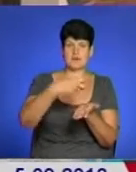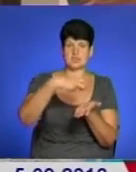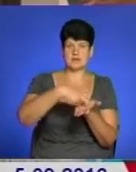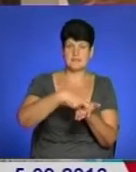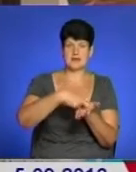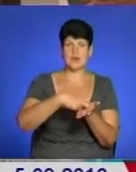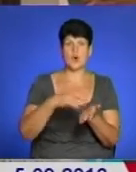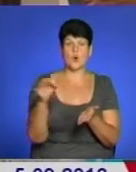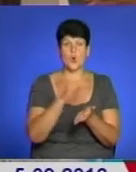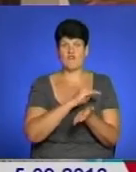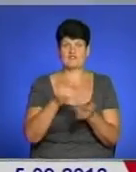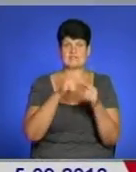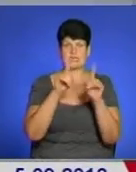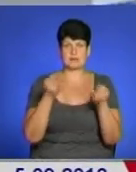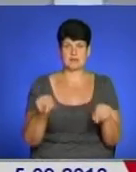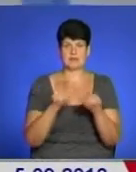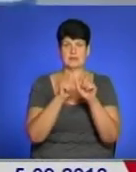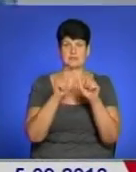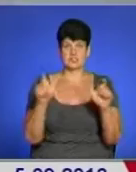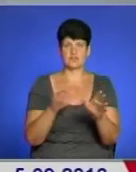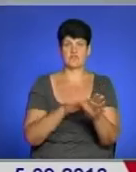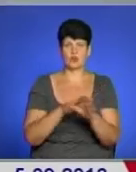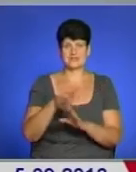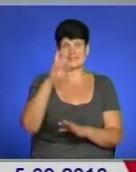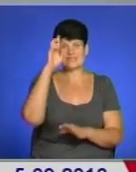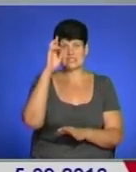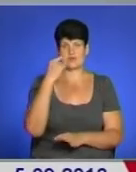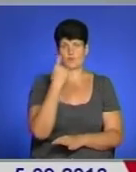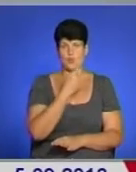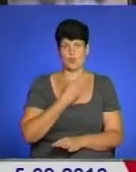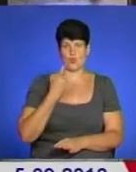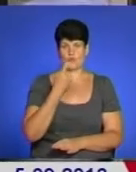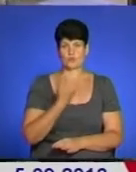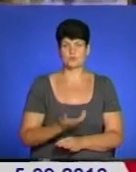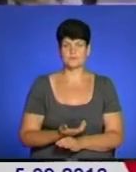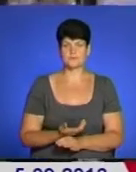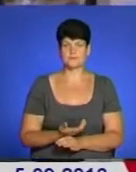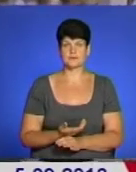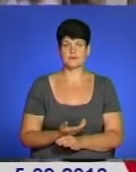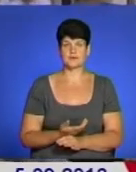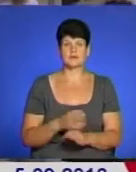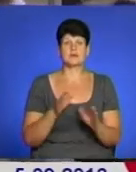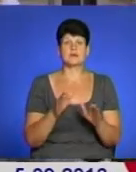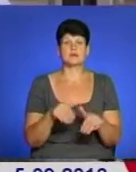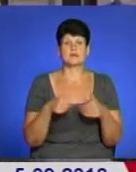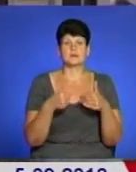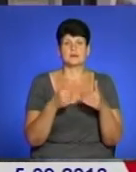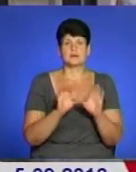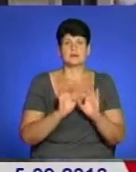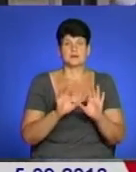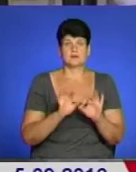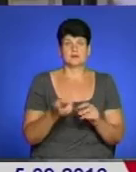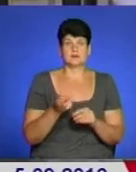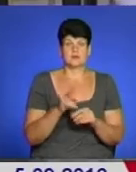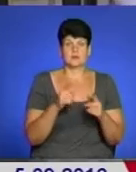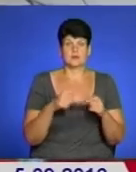офіційних бланках і табличках виконуються державною мовою. За коментарем ми звернулися до органу місцевого